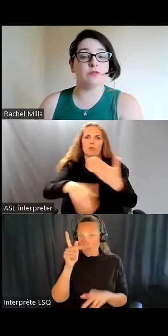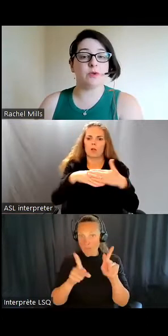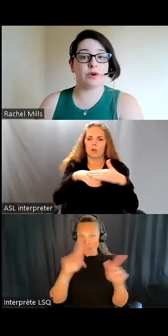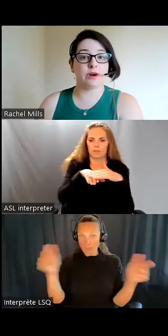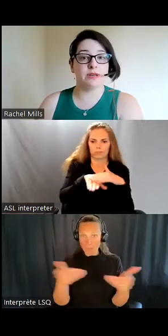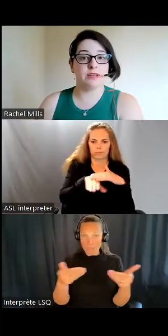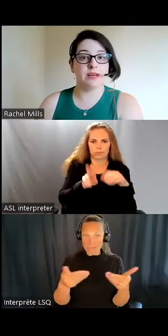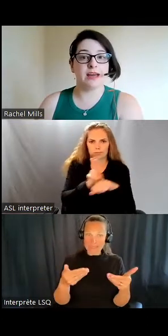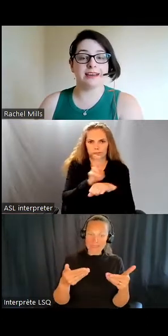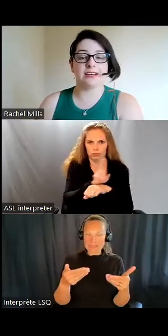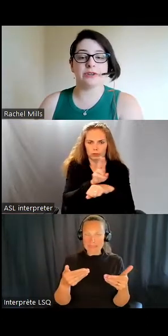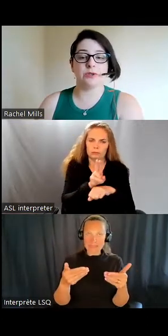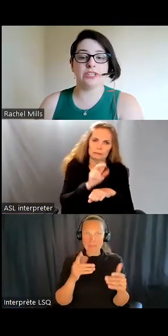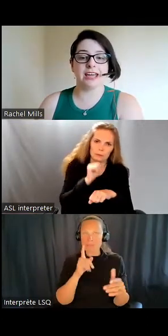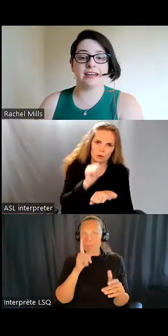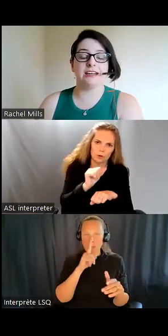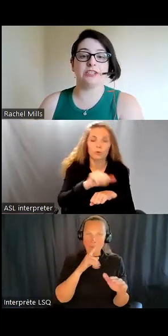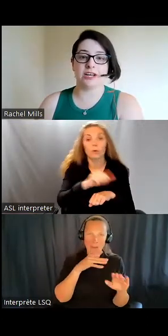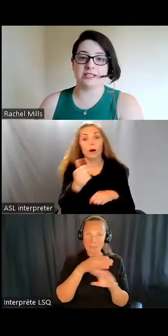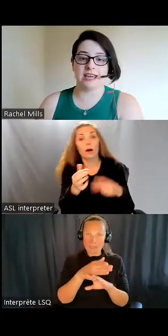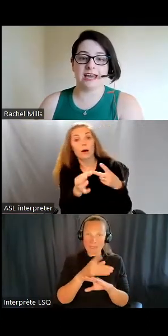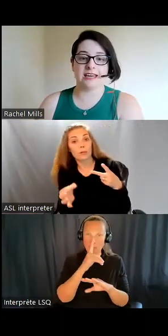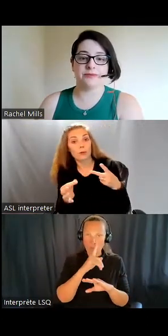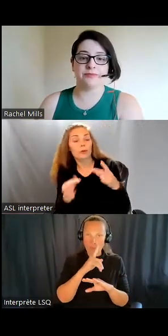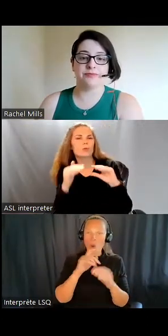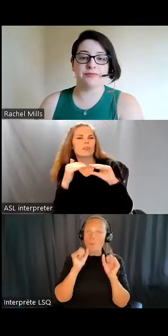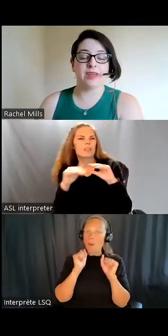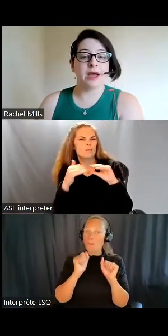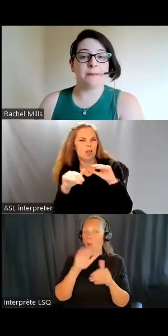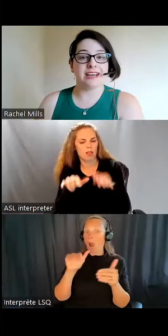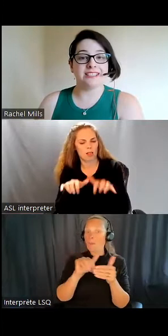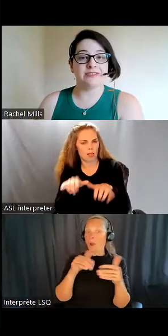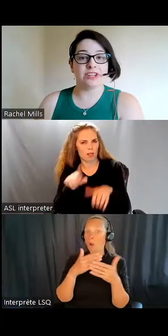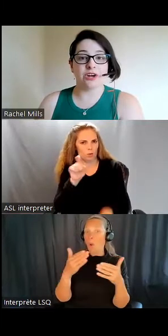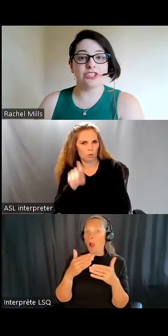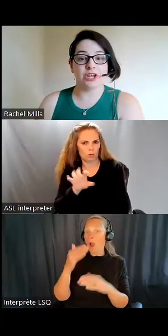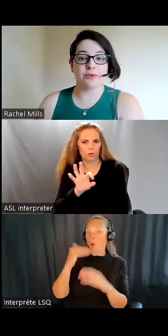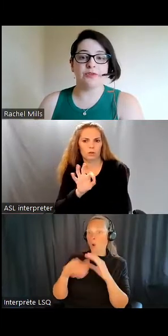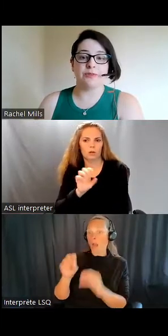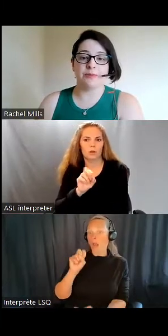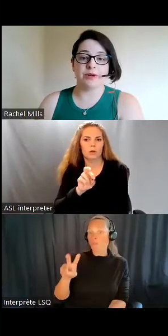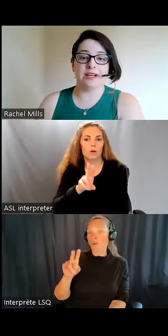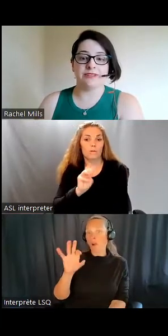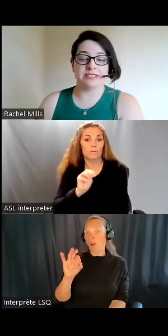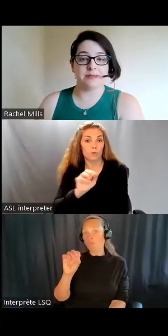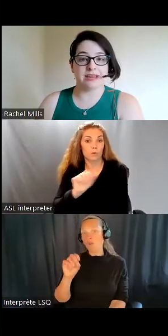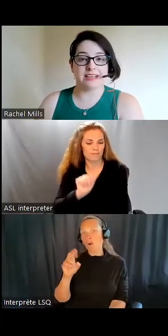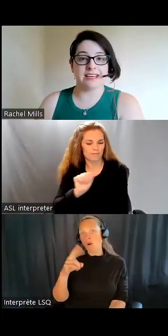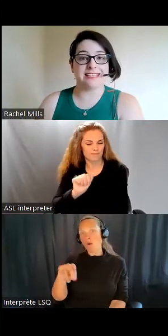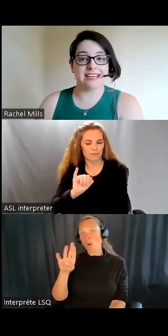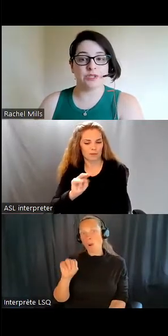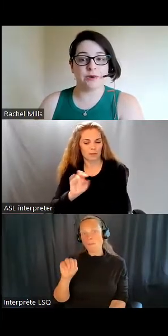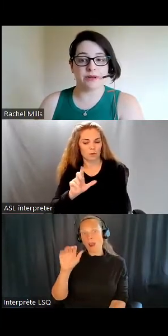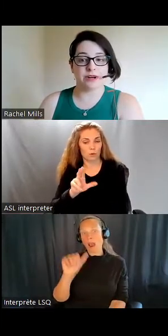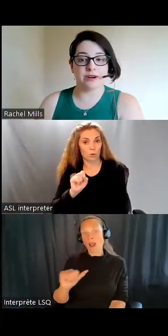aussi être envoyées par courriel à forum à commercial-inclusion-canada.ca. En raison du grand